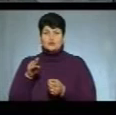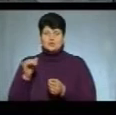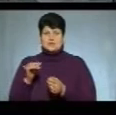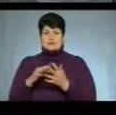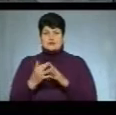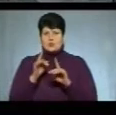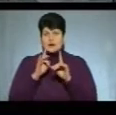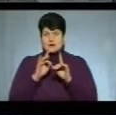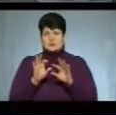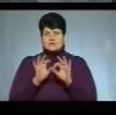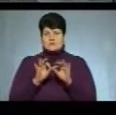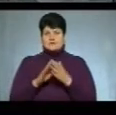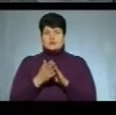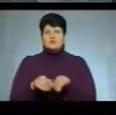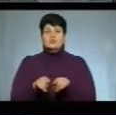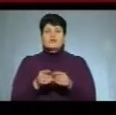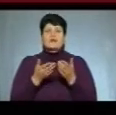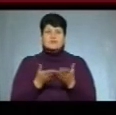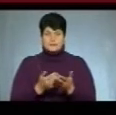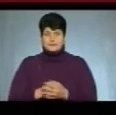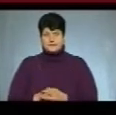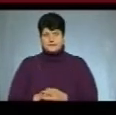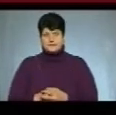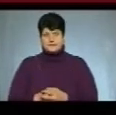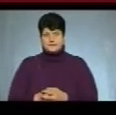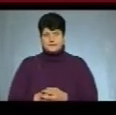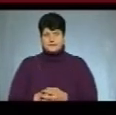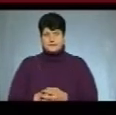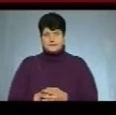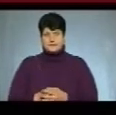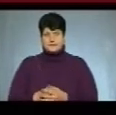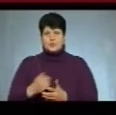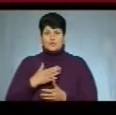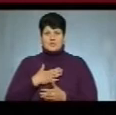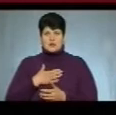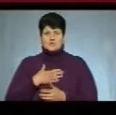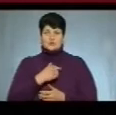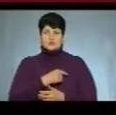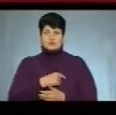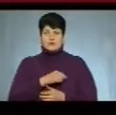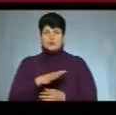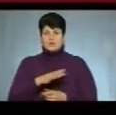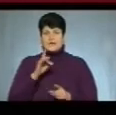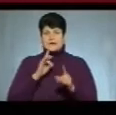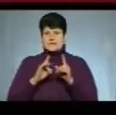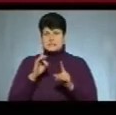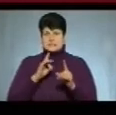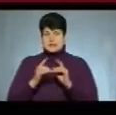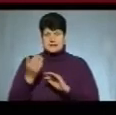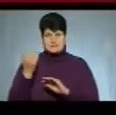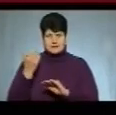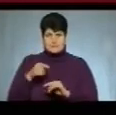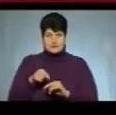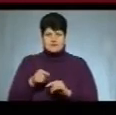Хічій прокоментував ситуацію так. У нас у депутатів відбулася сесія напередодні.